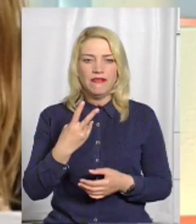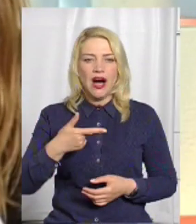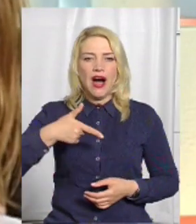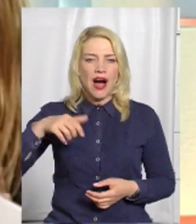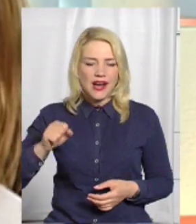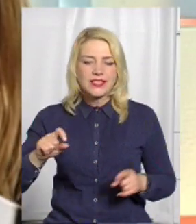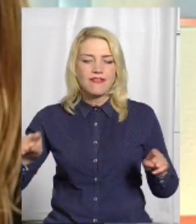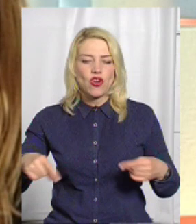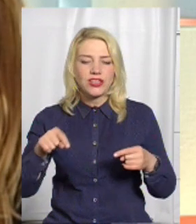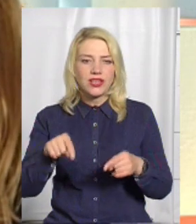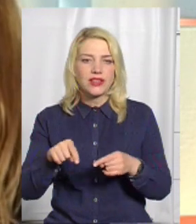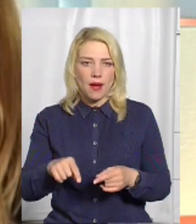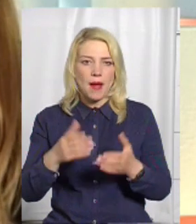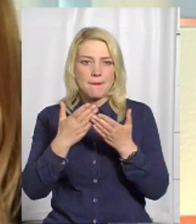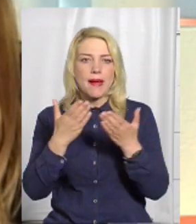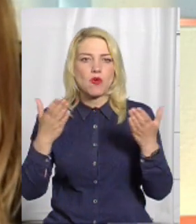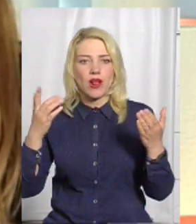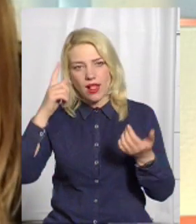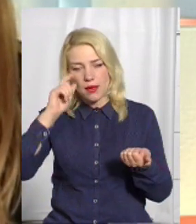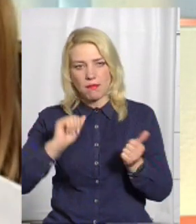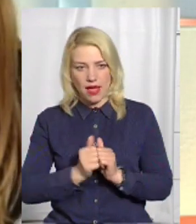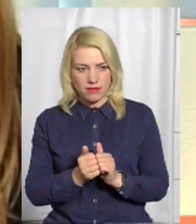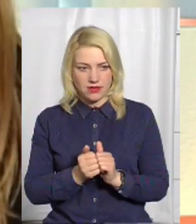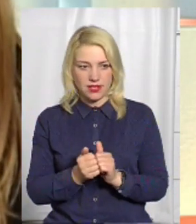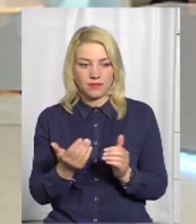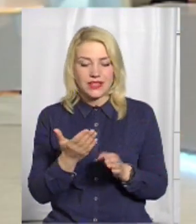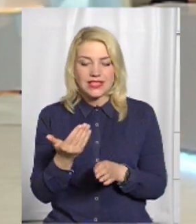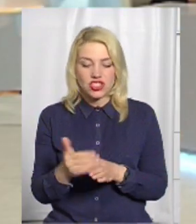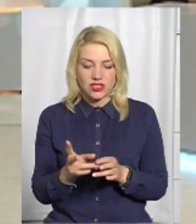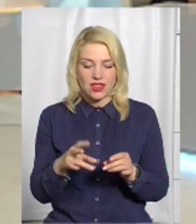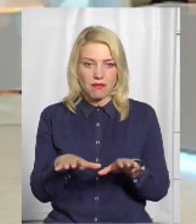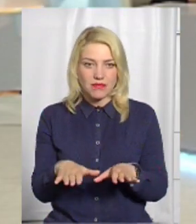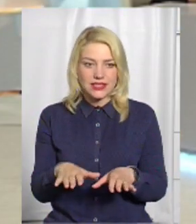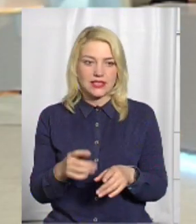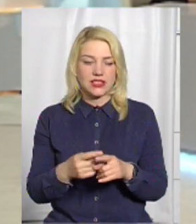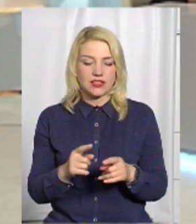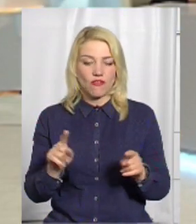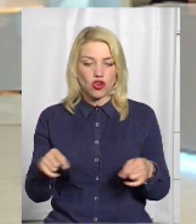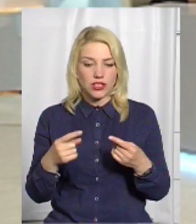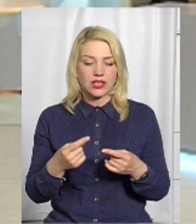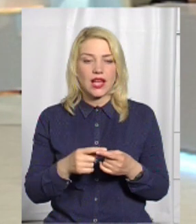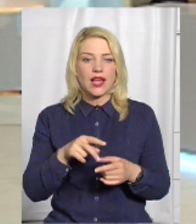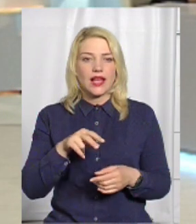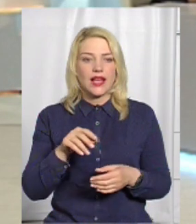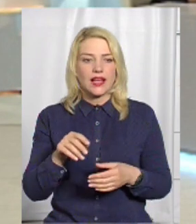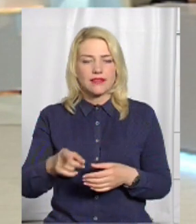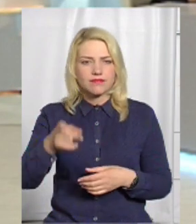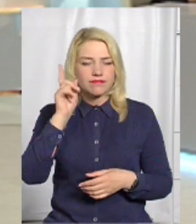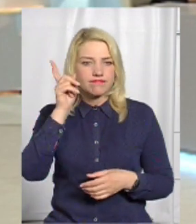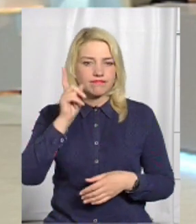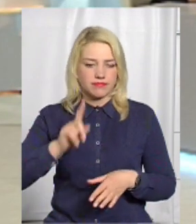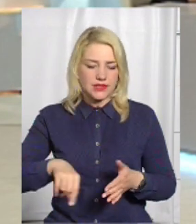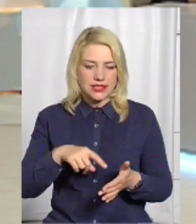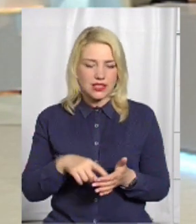гектарів, створити там меморіал пам'яті. Хоча б на якісь частинці на цьому місці меморіал пам'яті, дійсно, літописному містечку